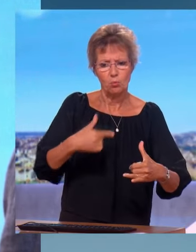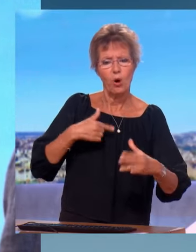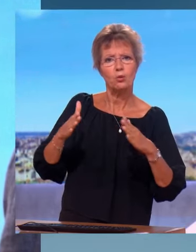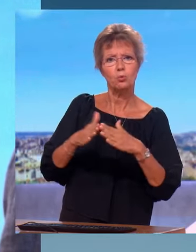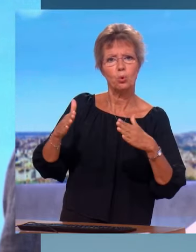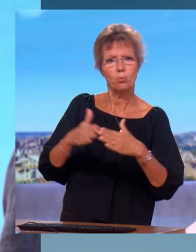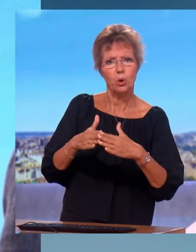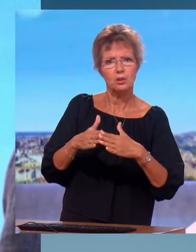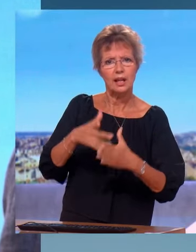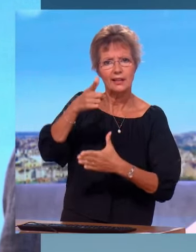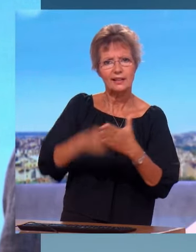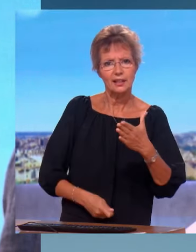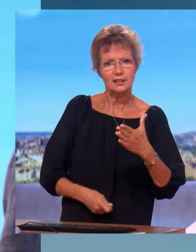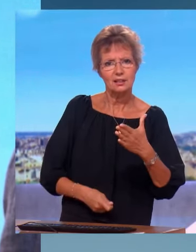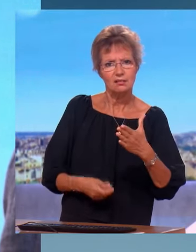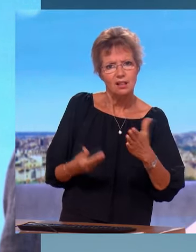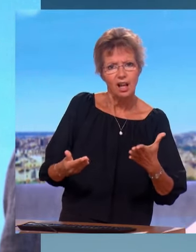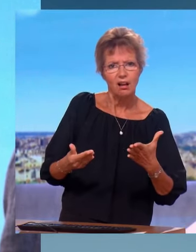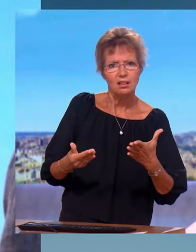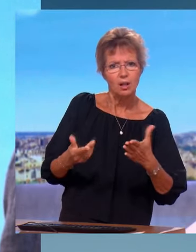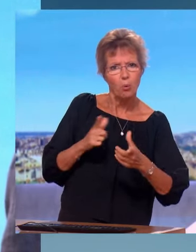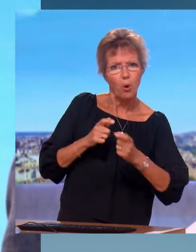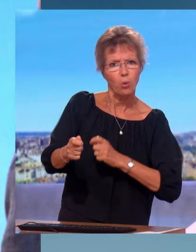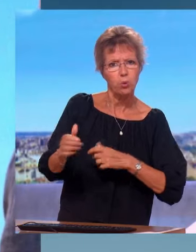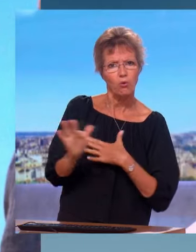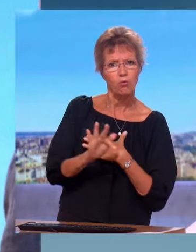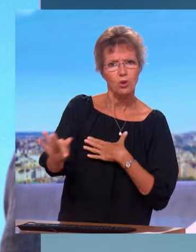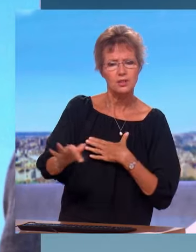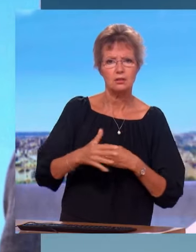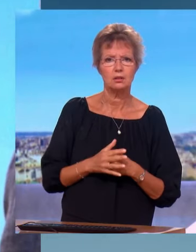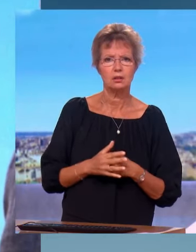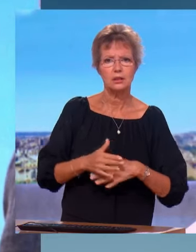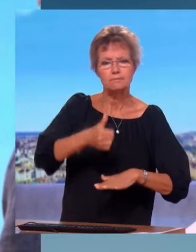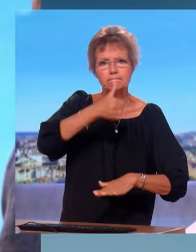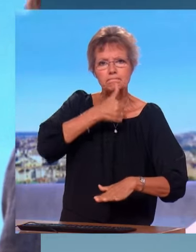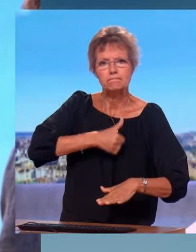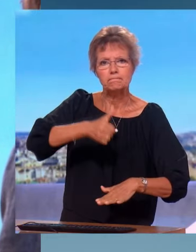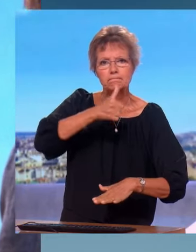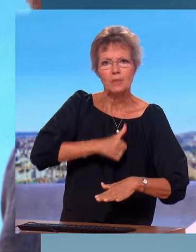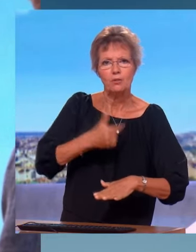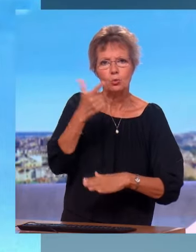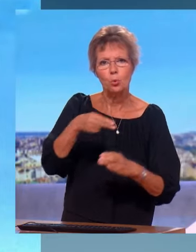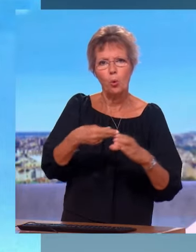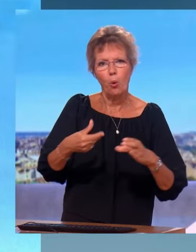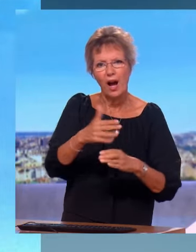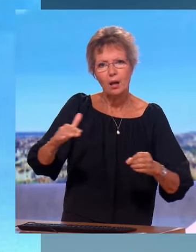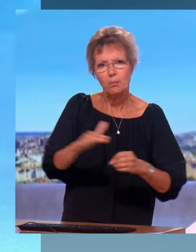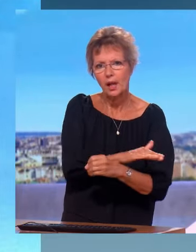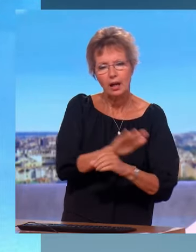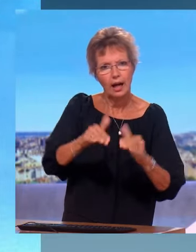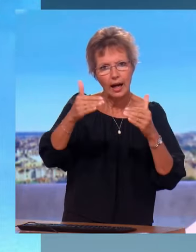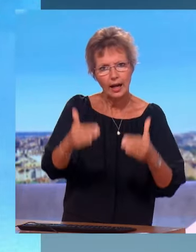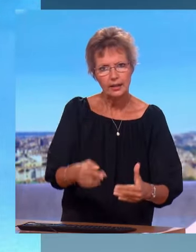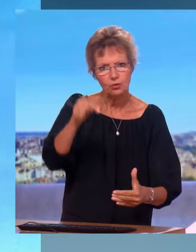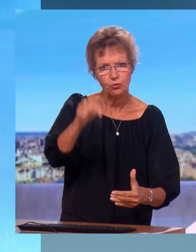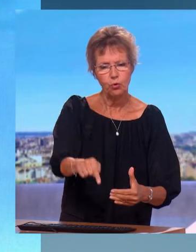ce surplus aux Français et qu'on ne soit plus, avec la fatalité, de faire son plein à 2 euros. – Vous estimez que l'État pourrait faire